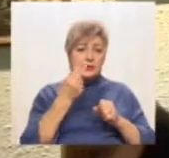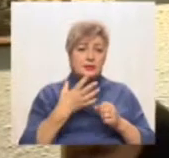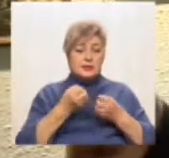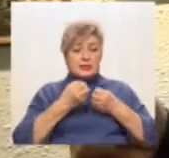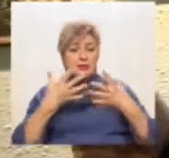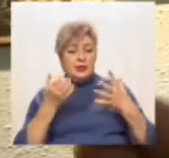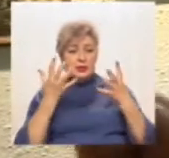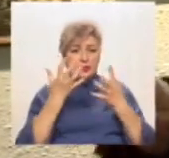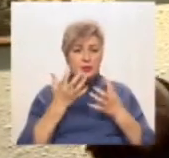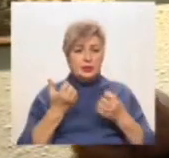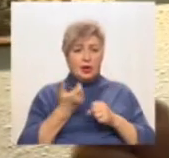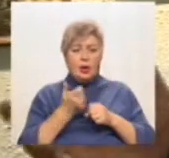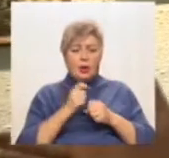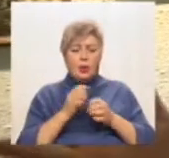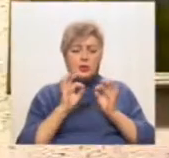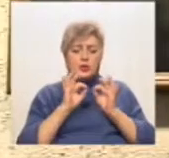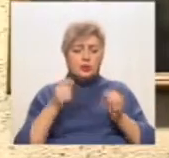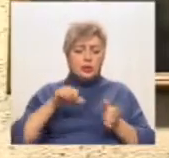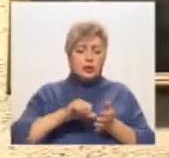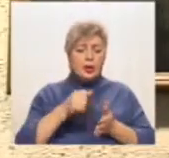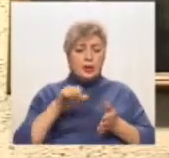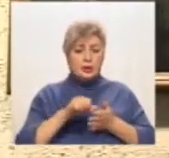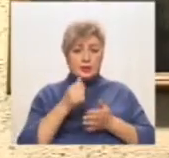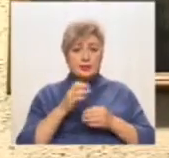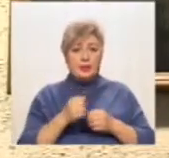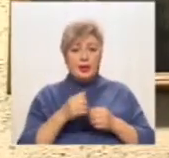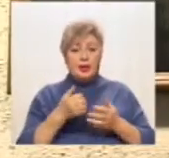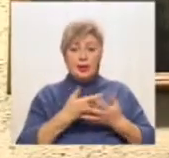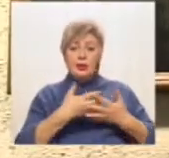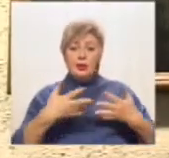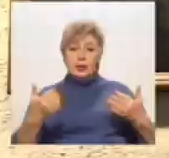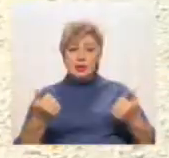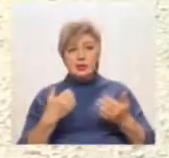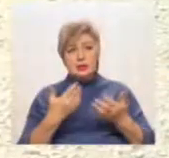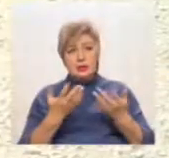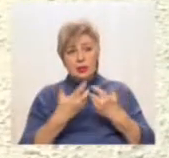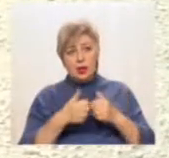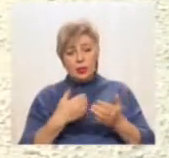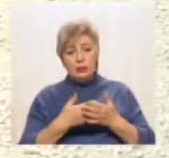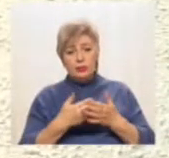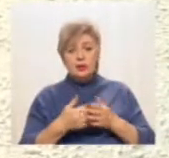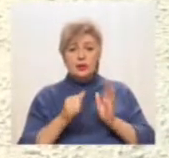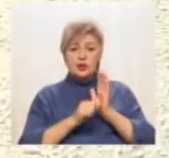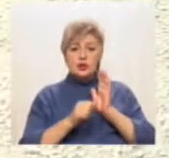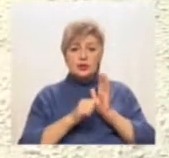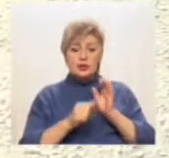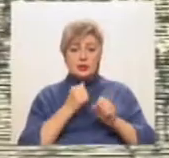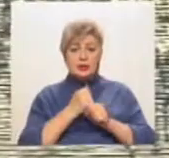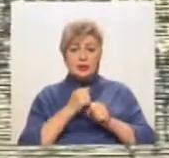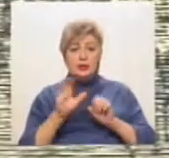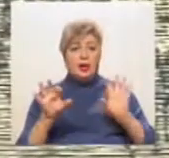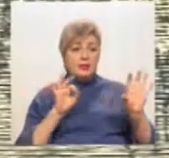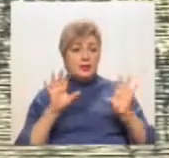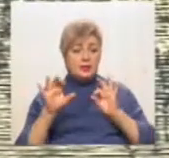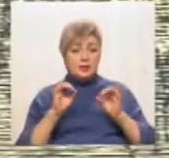Дуже тонке різнення». Колекція Олександра Недоруби нараховує 60 робіт. Для експозиції він відібрав більше